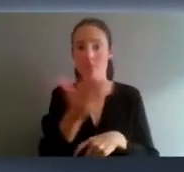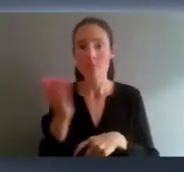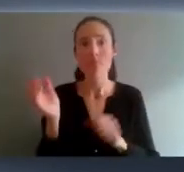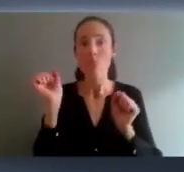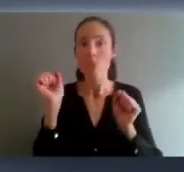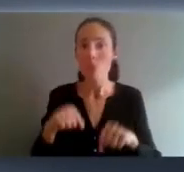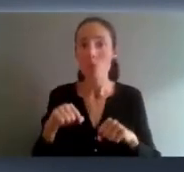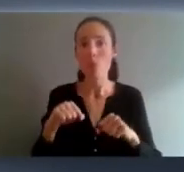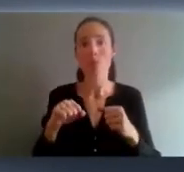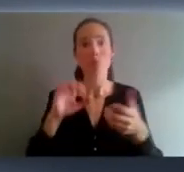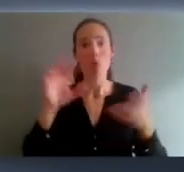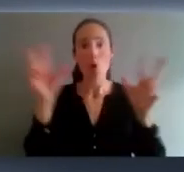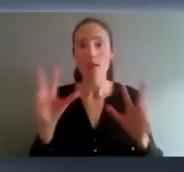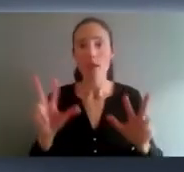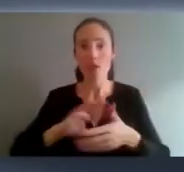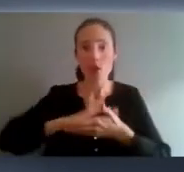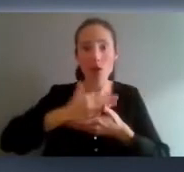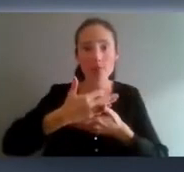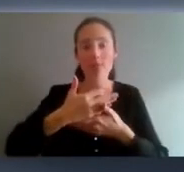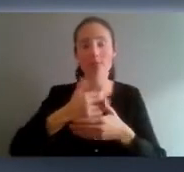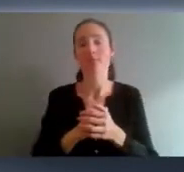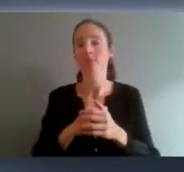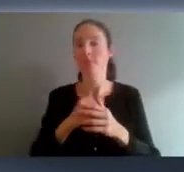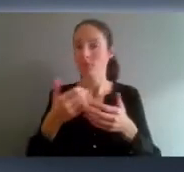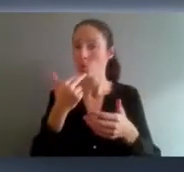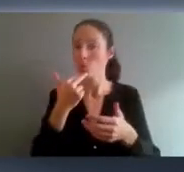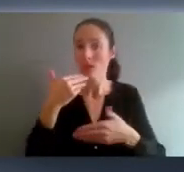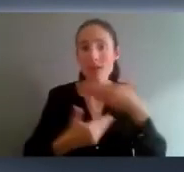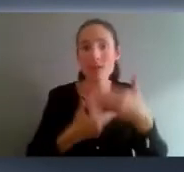accès à un ordinateur et sache s'en servir.